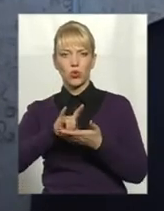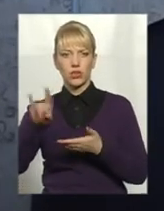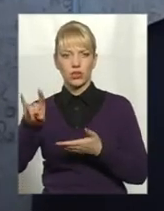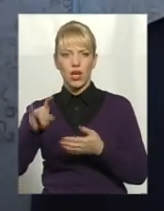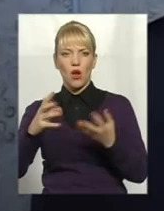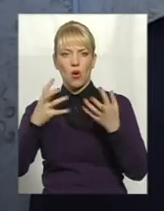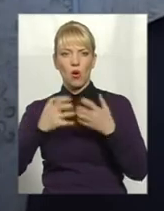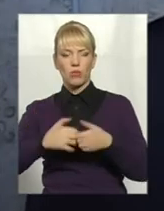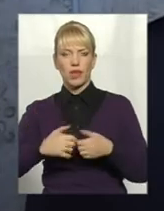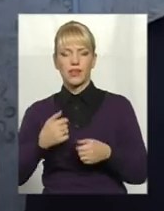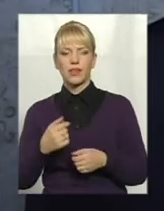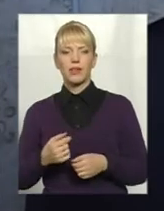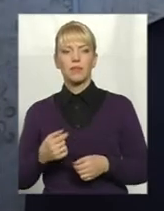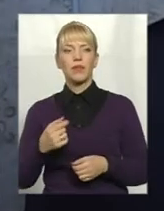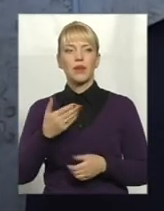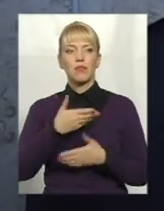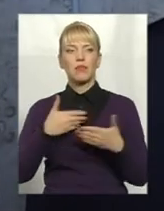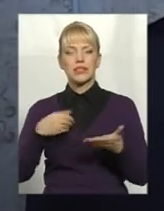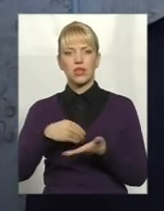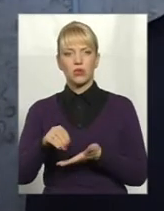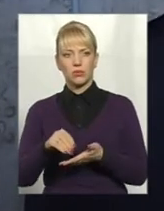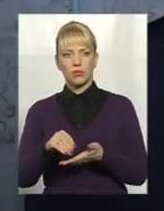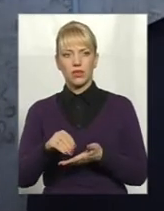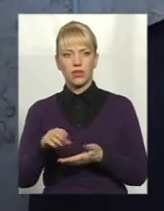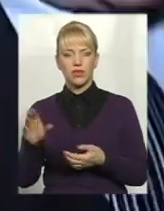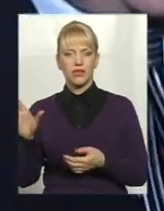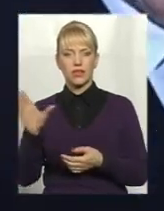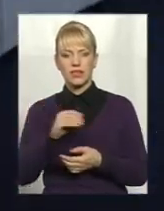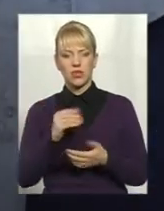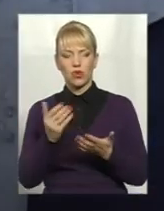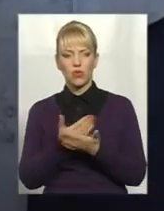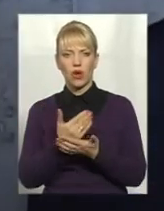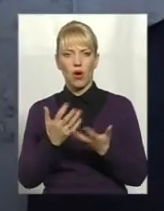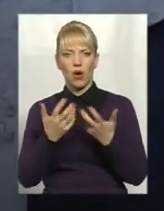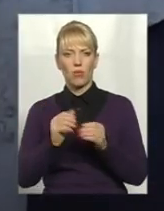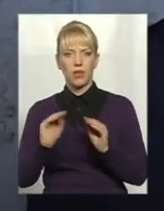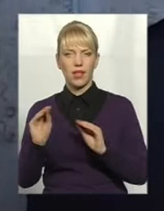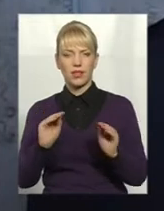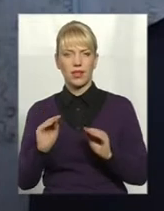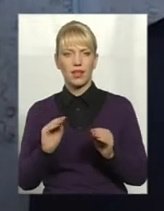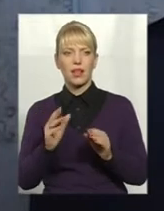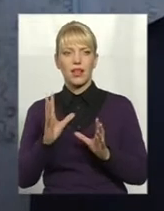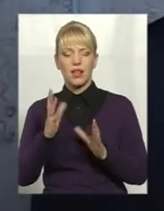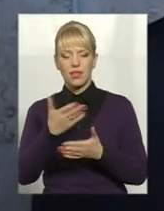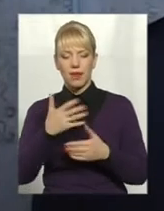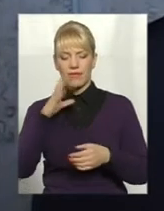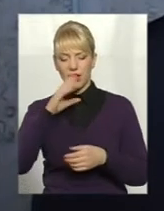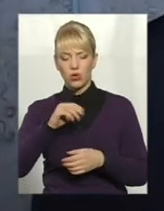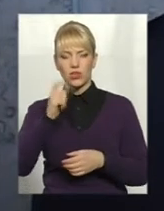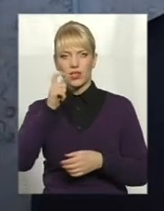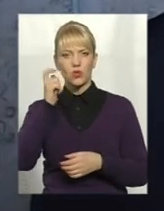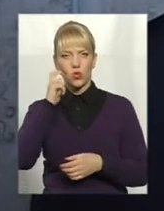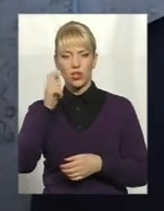питання. Друге питання, що ми закупили все гіберне обладнання. Нам вдалося з України витісити всіх виробників